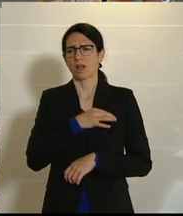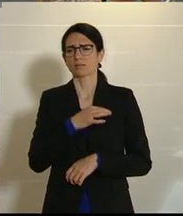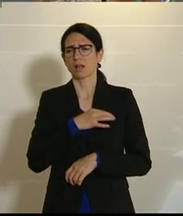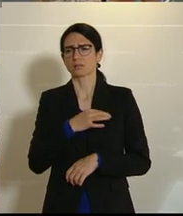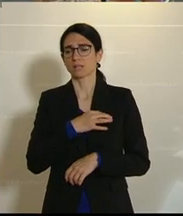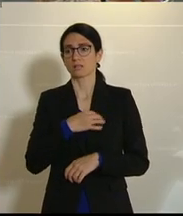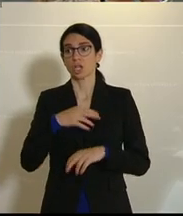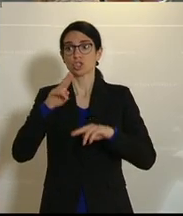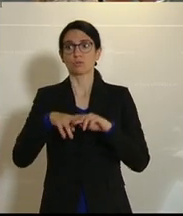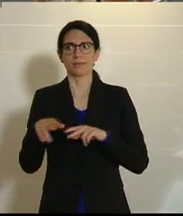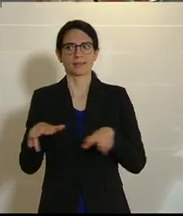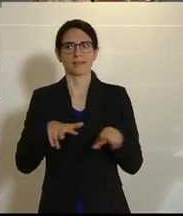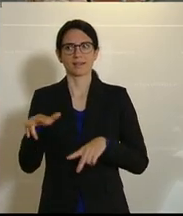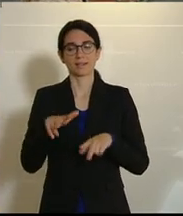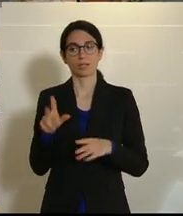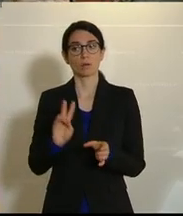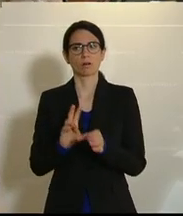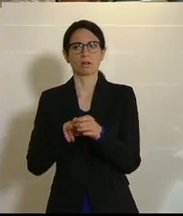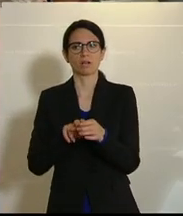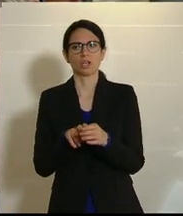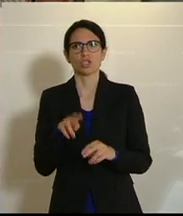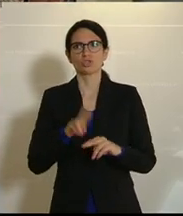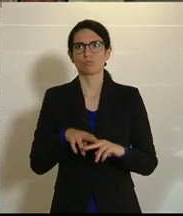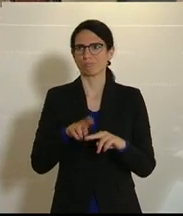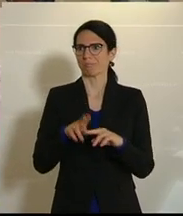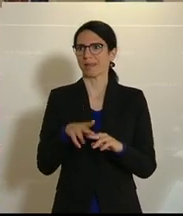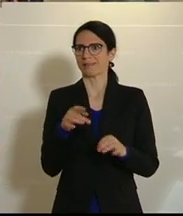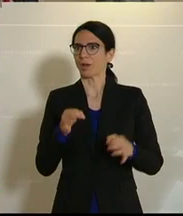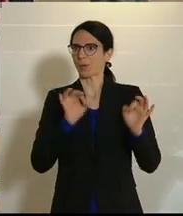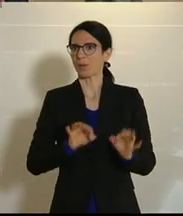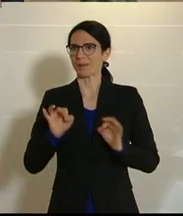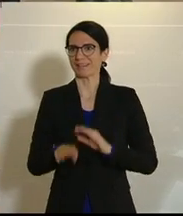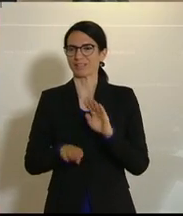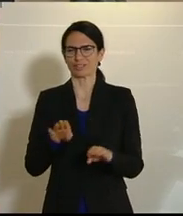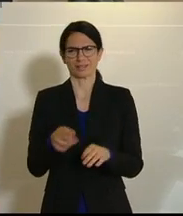Regierungsbeteiligung da war, hat es aber dann gefehlt, konkrete Schritte zu machen.